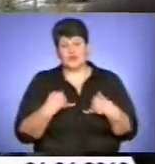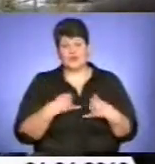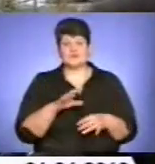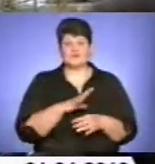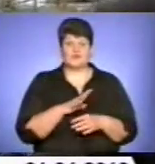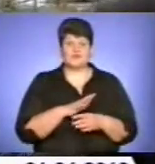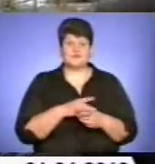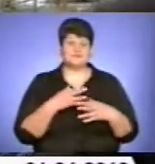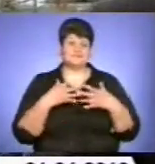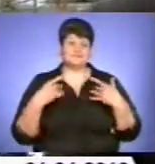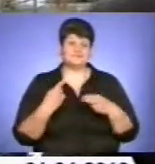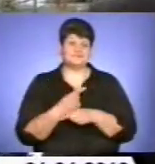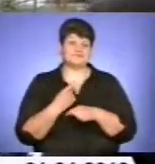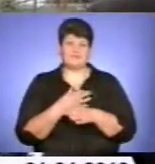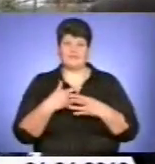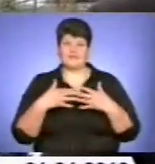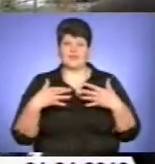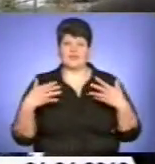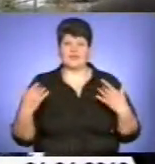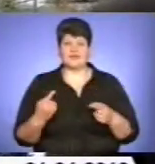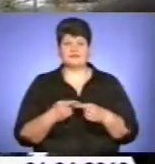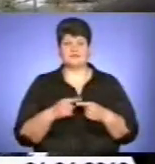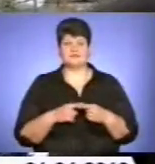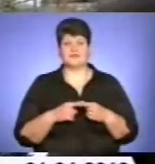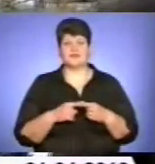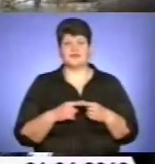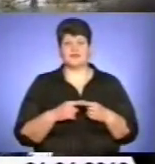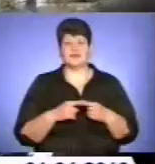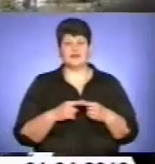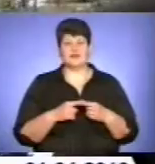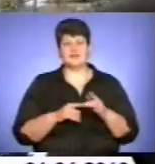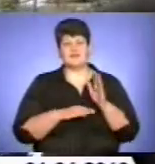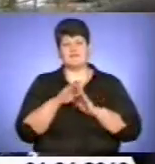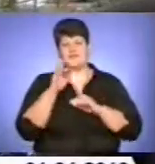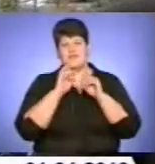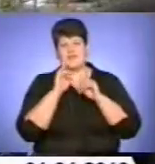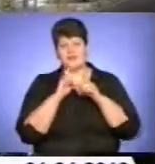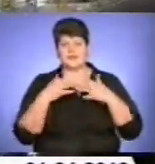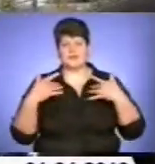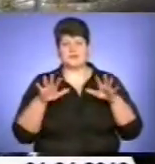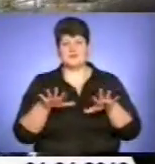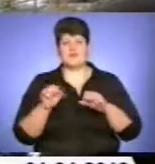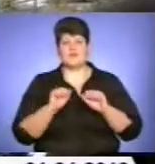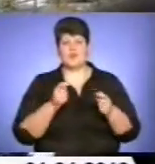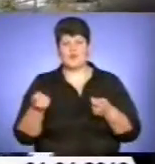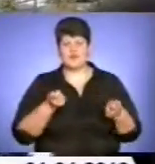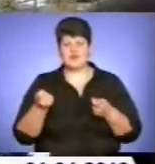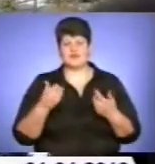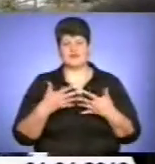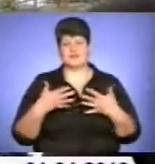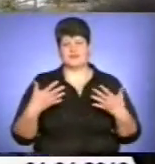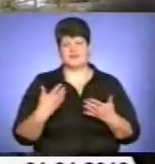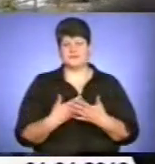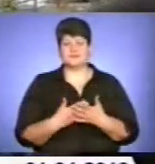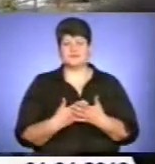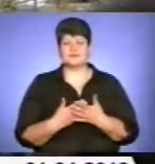комікси, бувають такі цирки від Верховної Ради до місцевого самоуправління, так